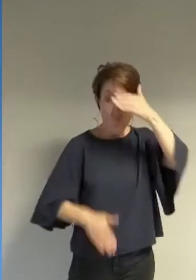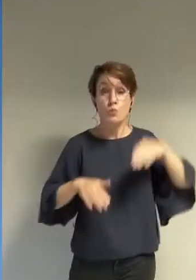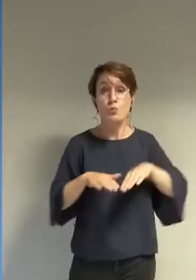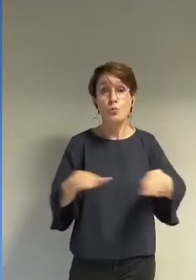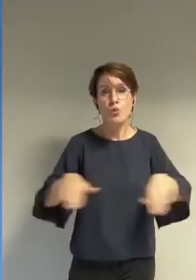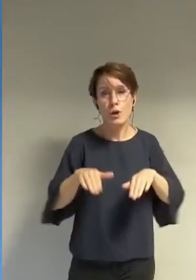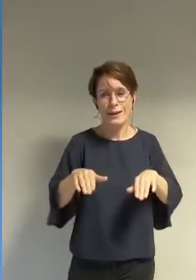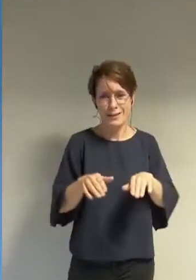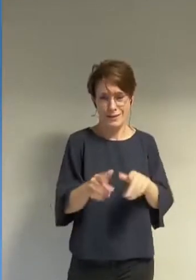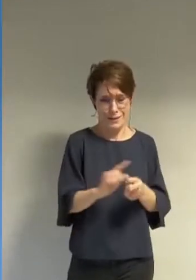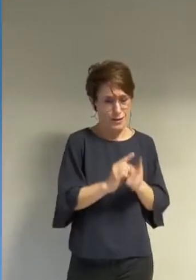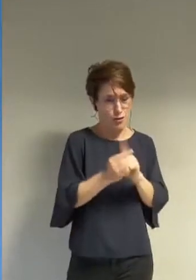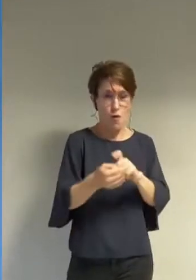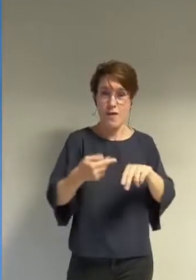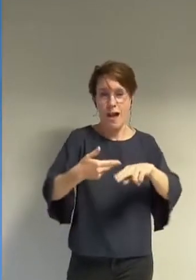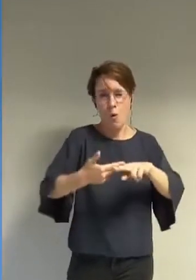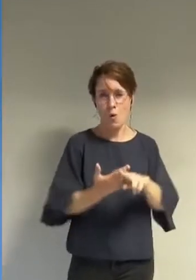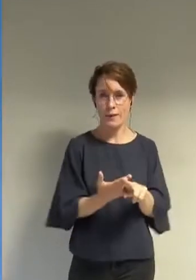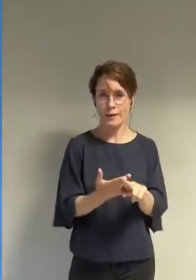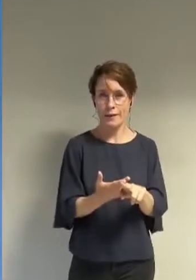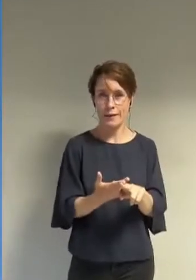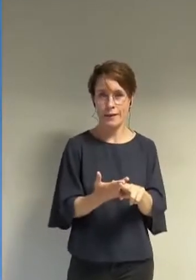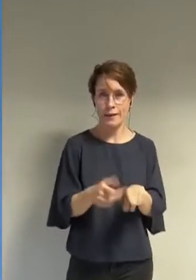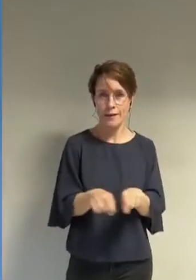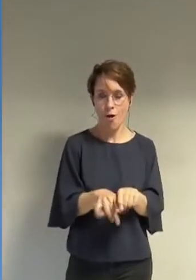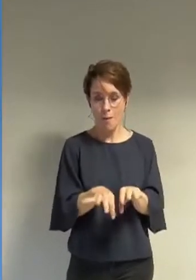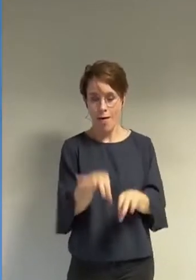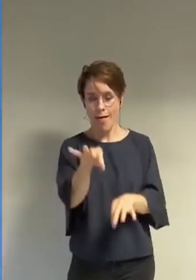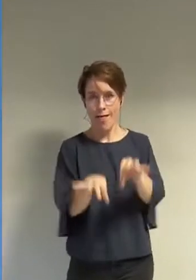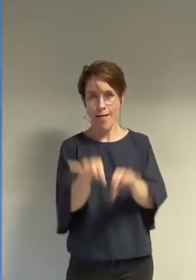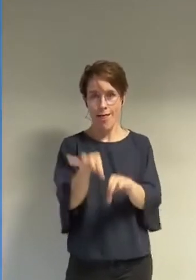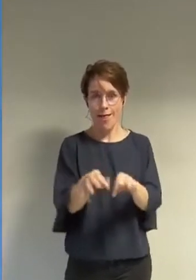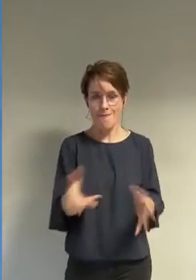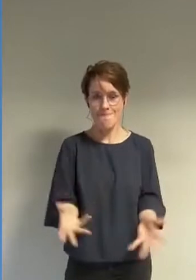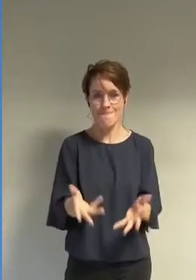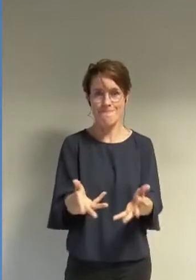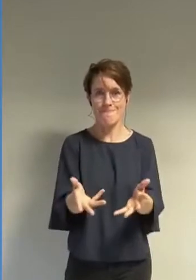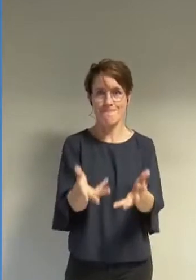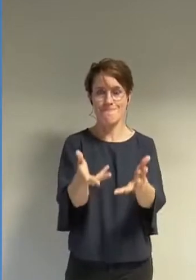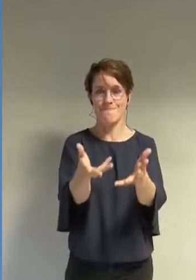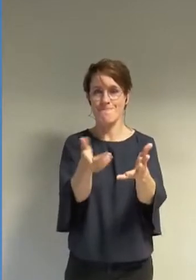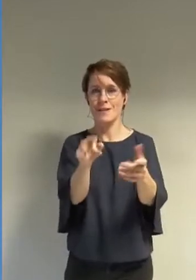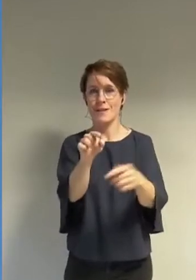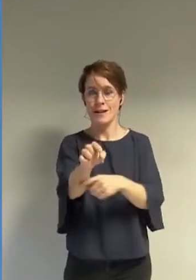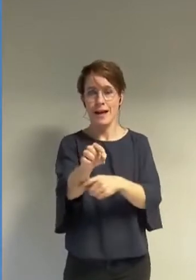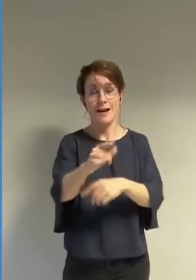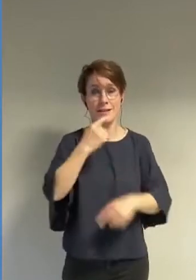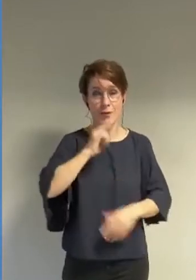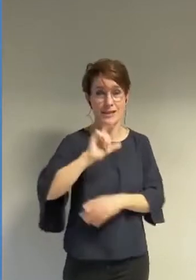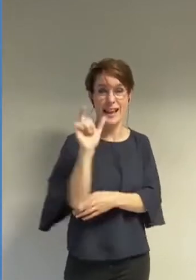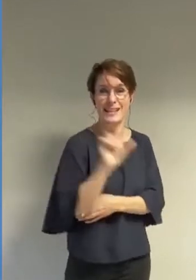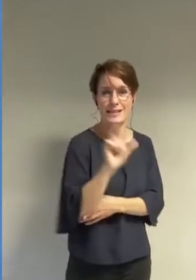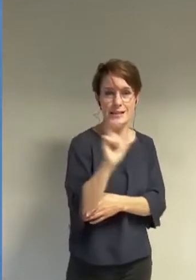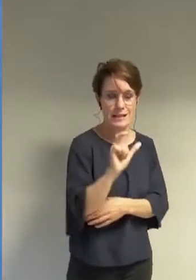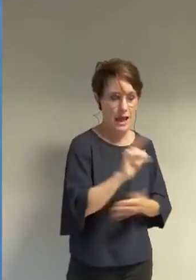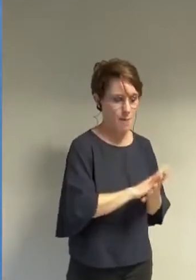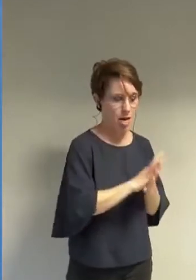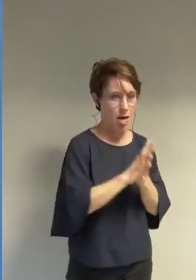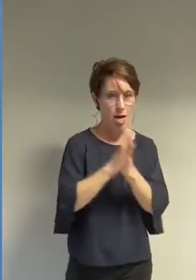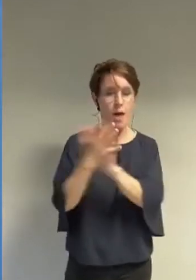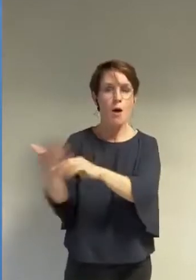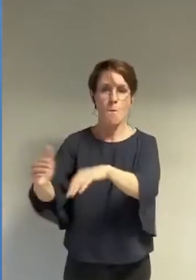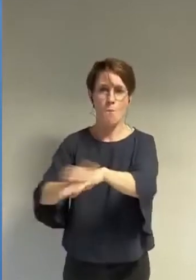instrument ici promu par celles et ceux qui détournent l'islam vers un cadre politique